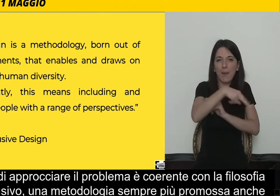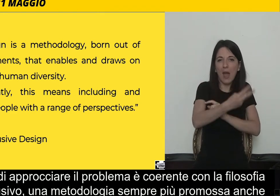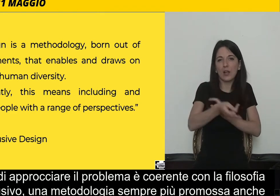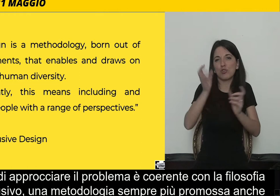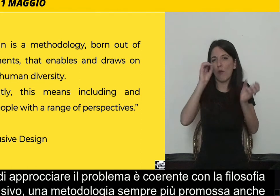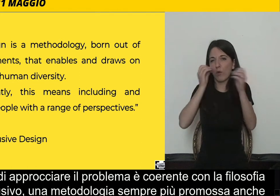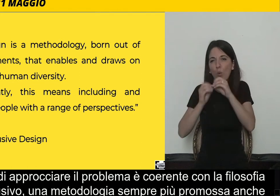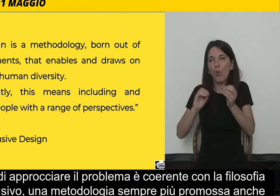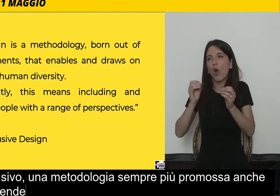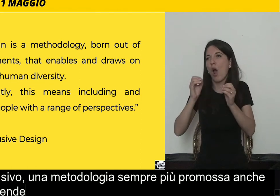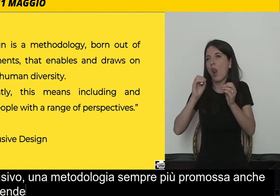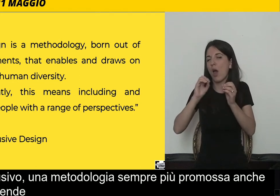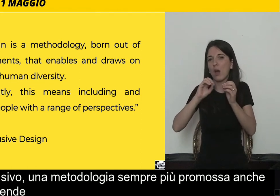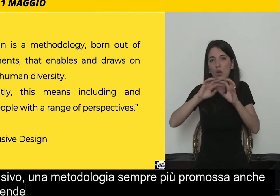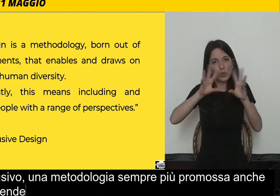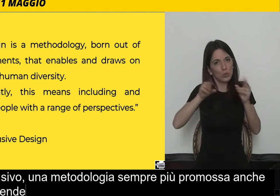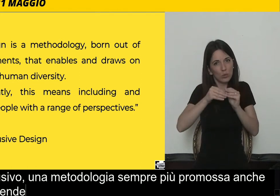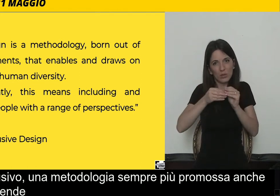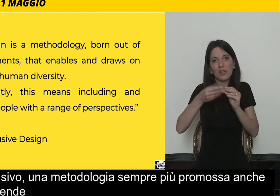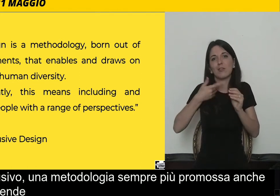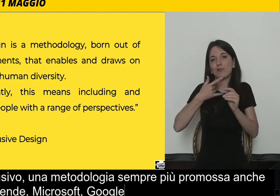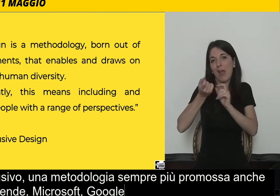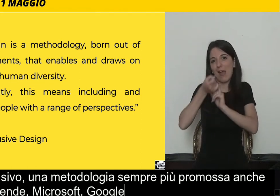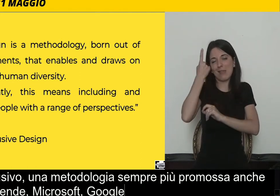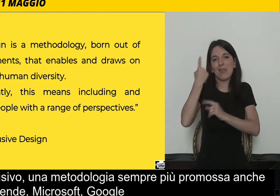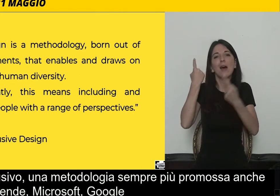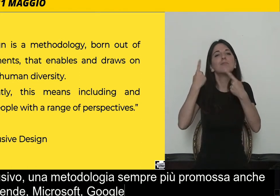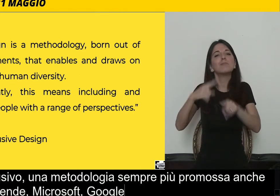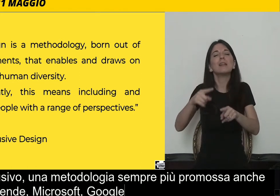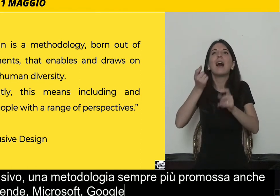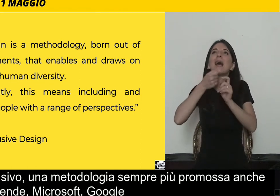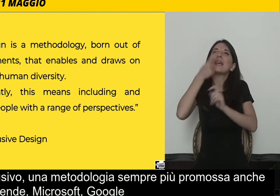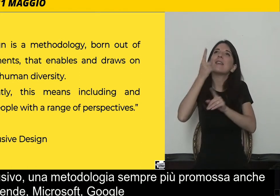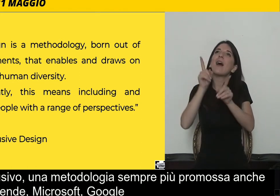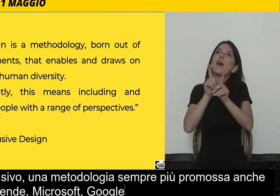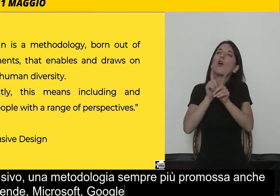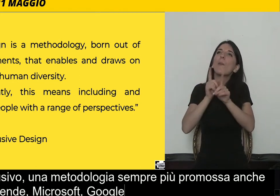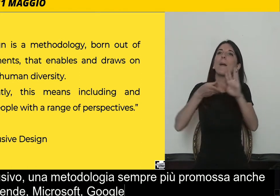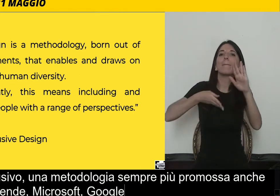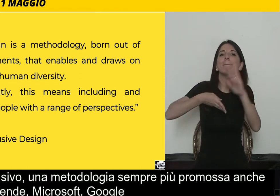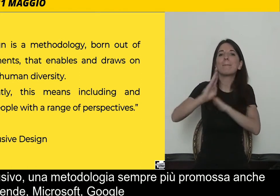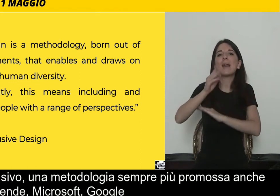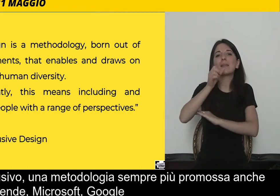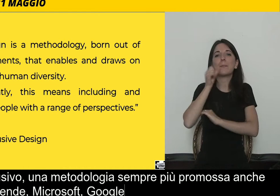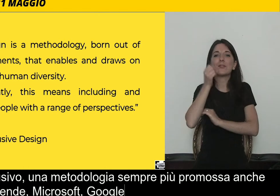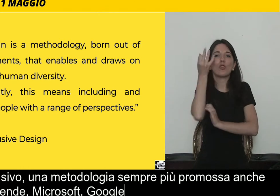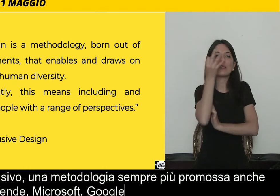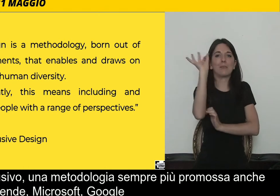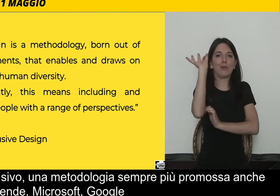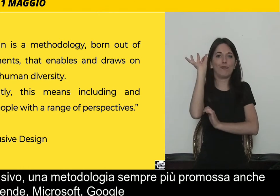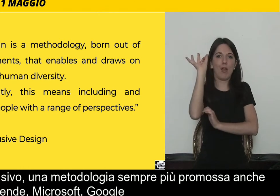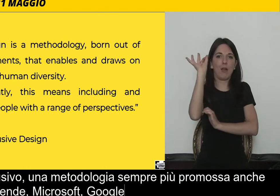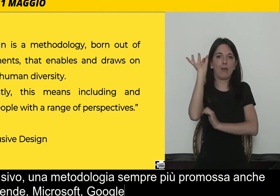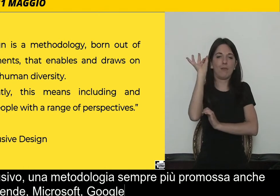Google, questa idea di partire da bisogni speciali, dai bisogni unici